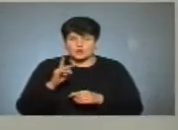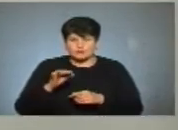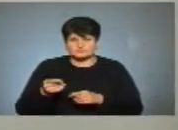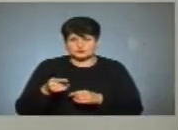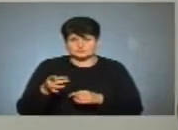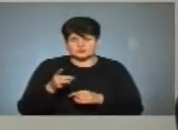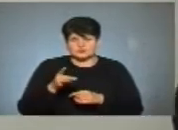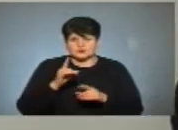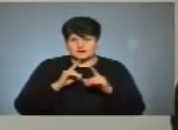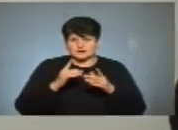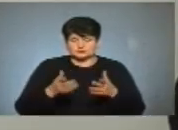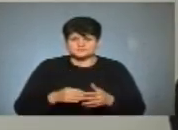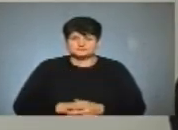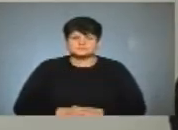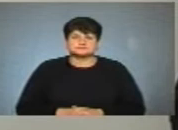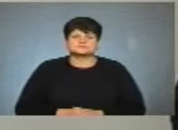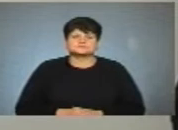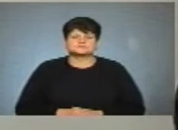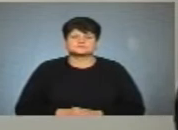забрали Коломойського права Тернополіану?